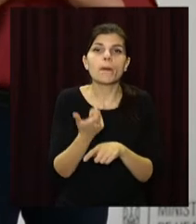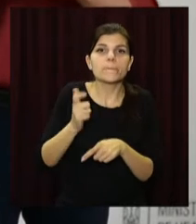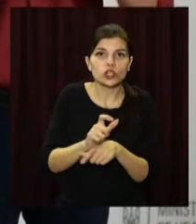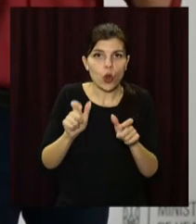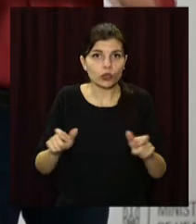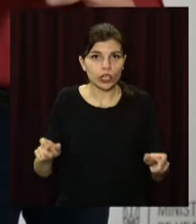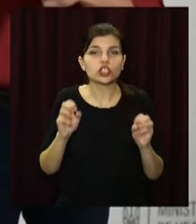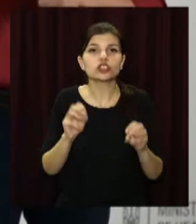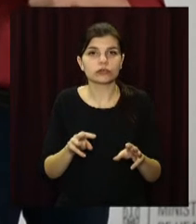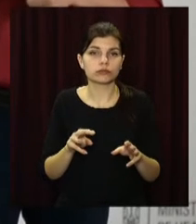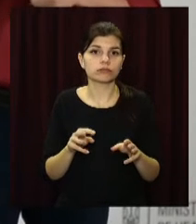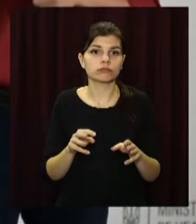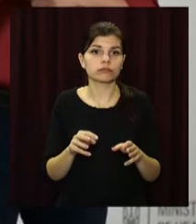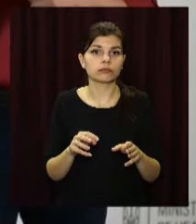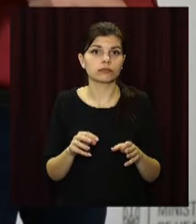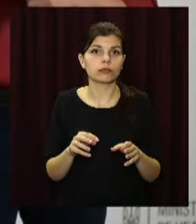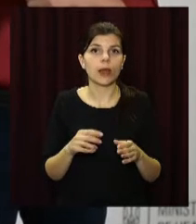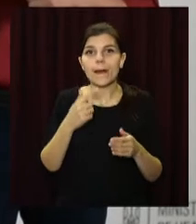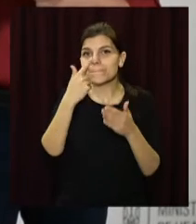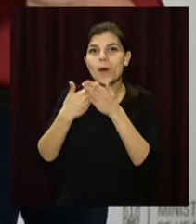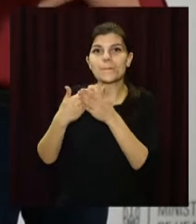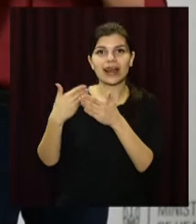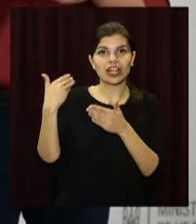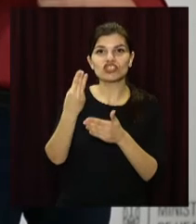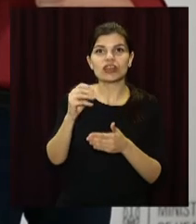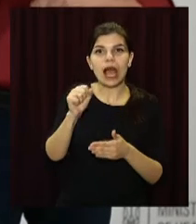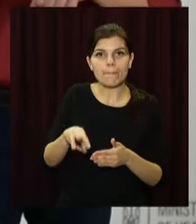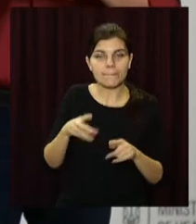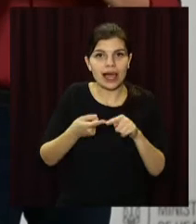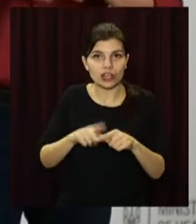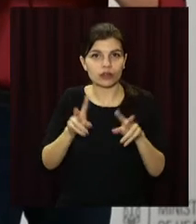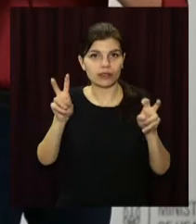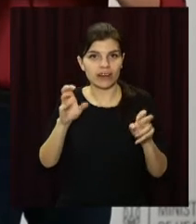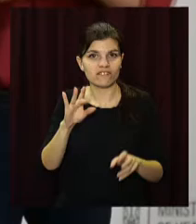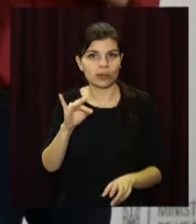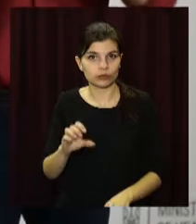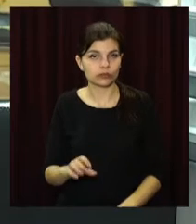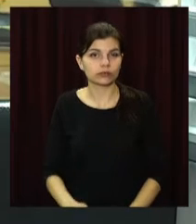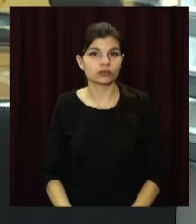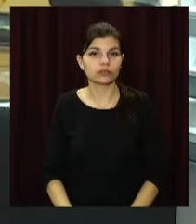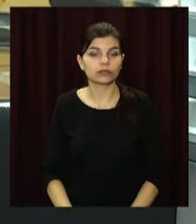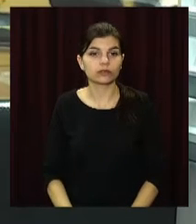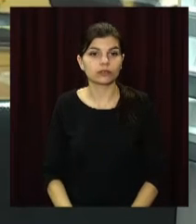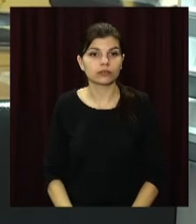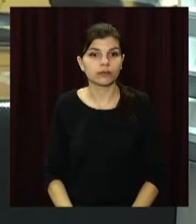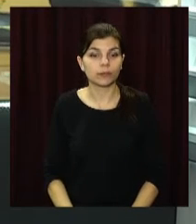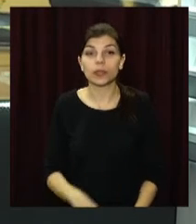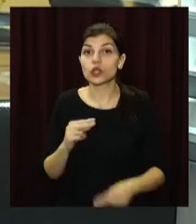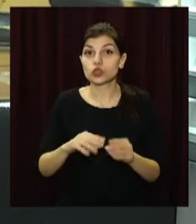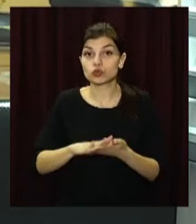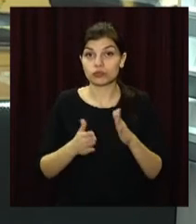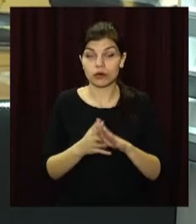людей, ніж від попередніх штамів цього вірусу. Через